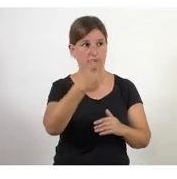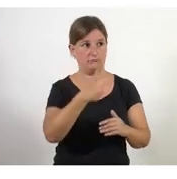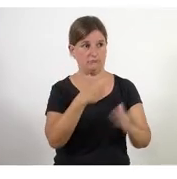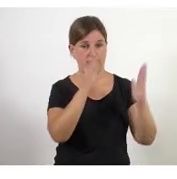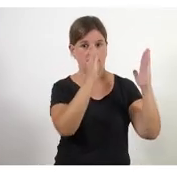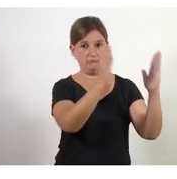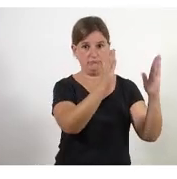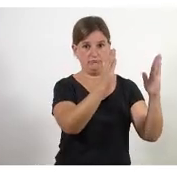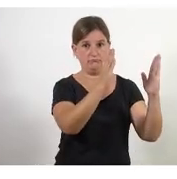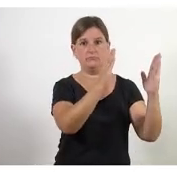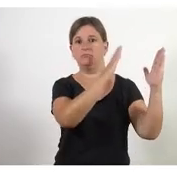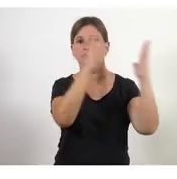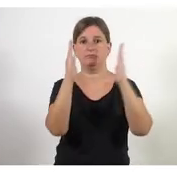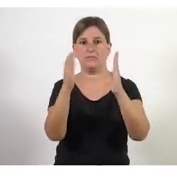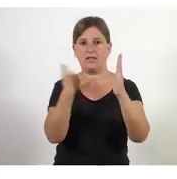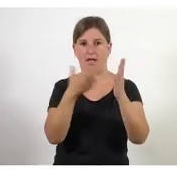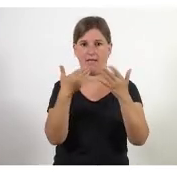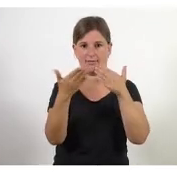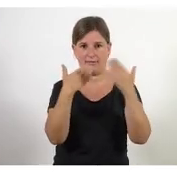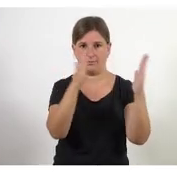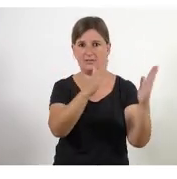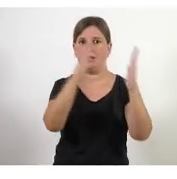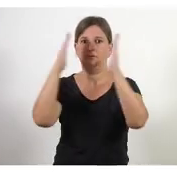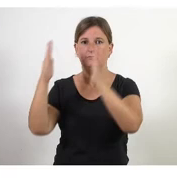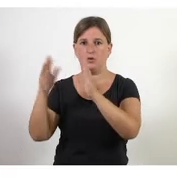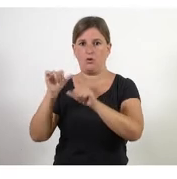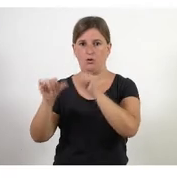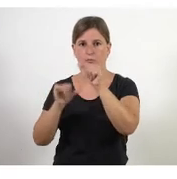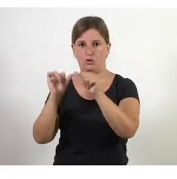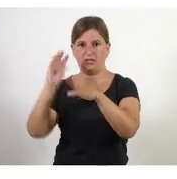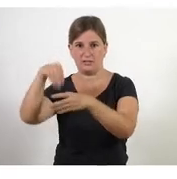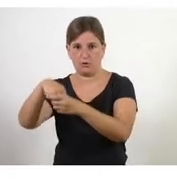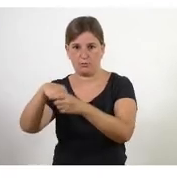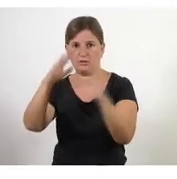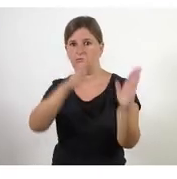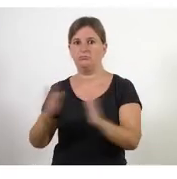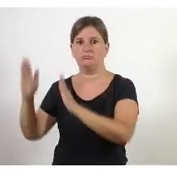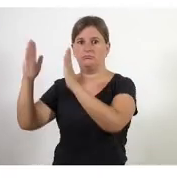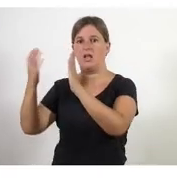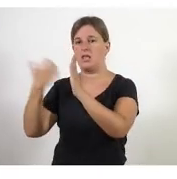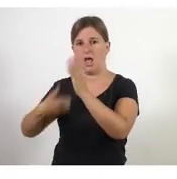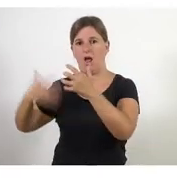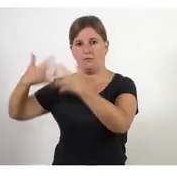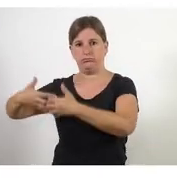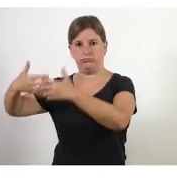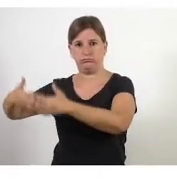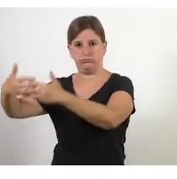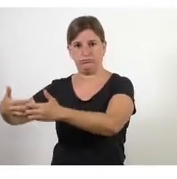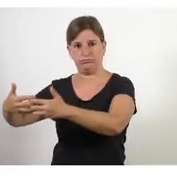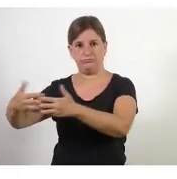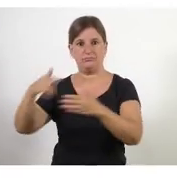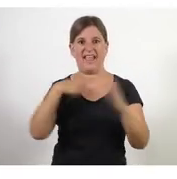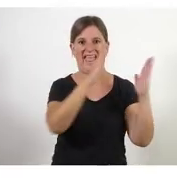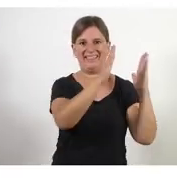les que ja hem entrevistat les que estan en procés d'incorporació i les que ja s'han incorporat i tens les teves